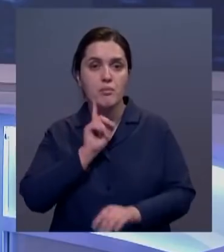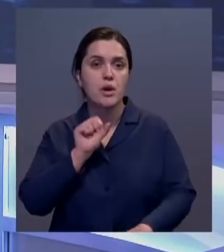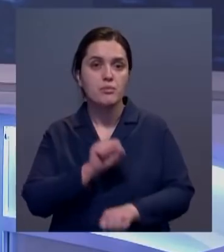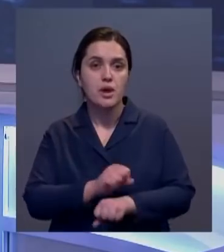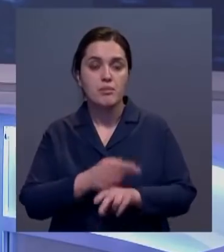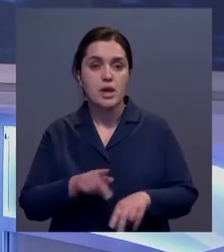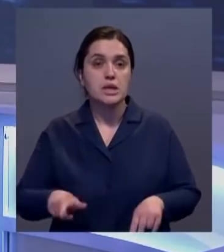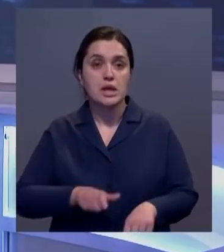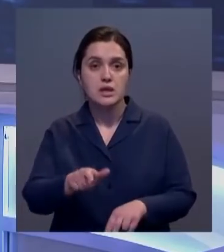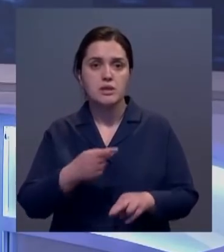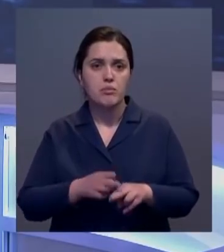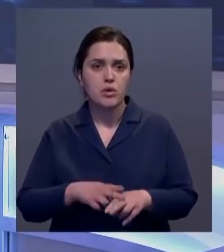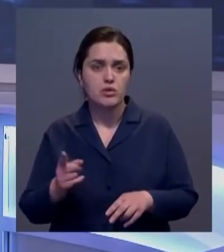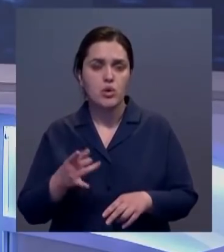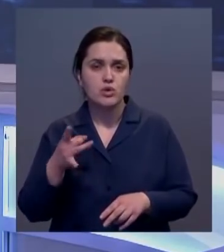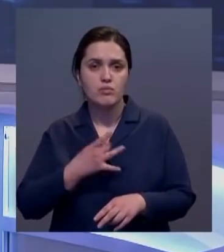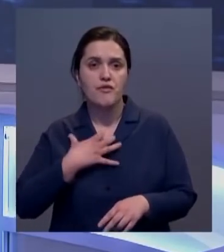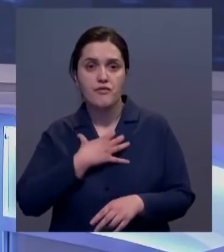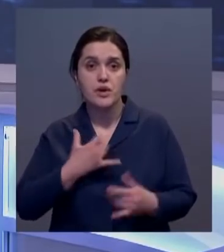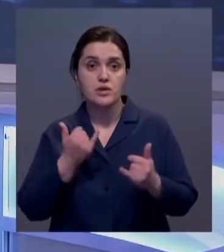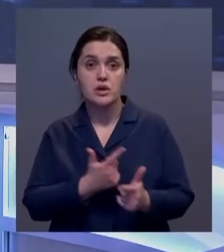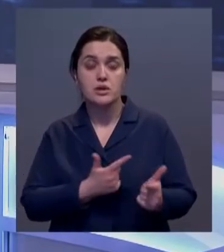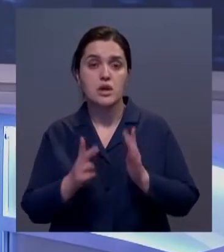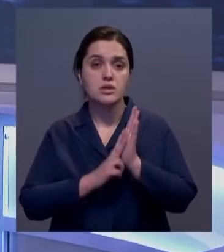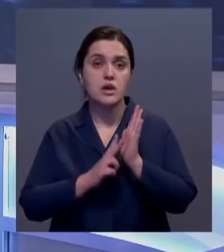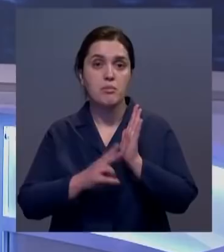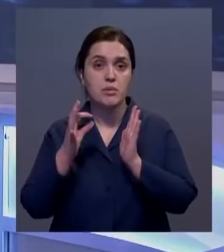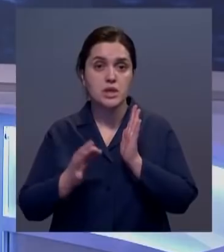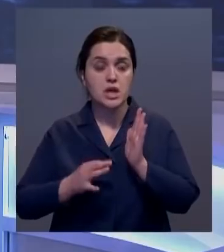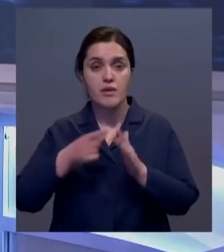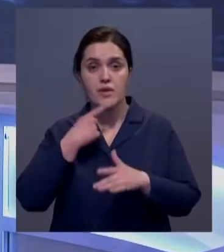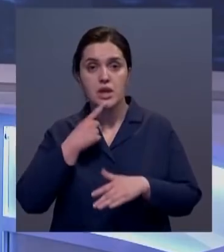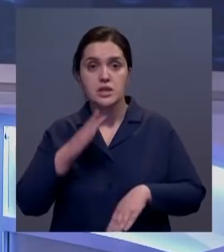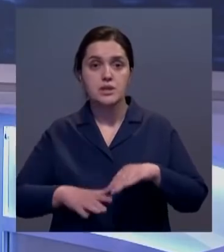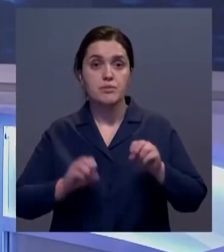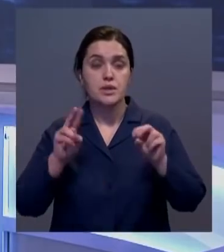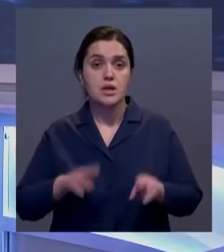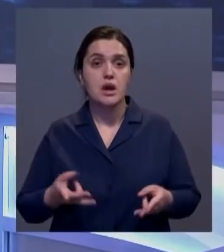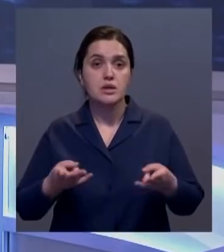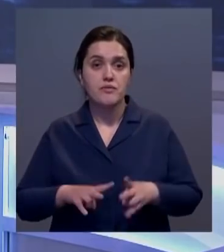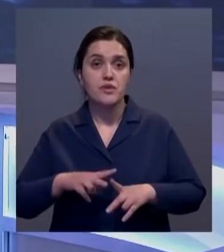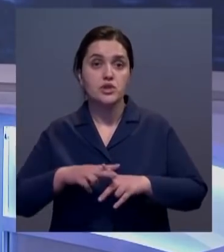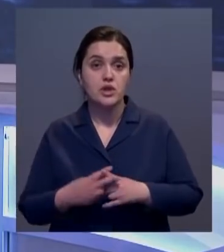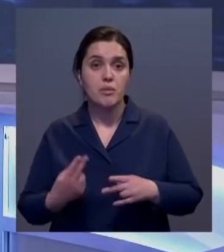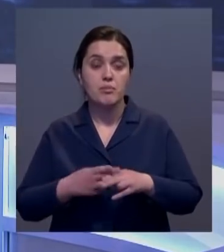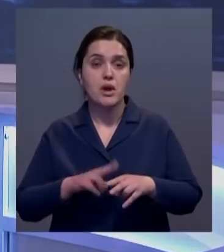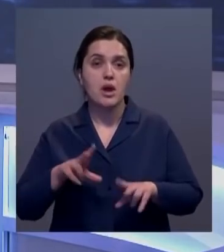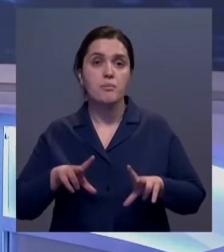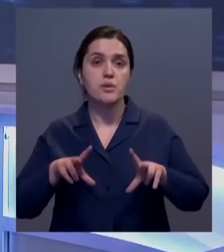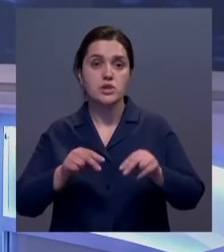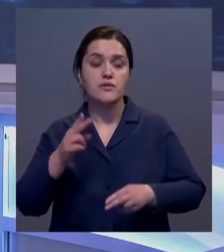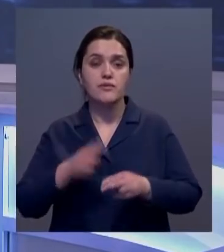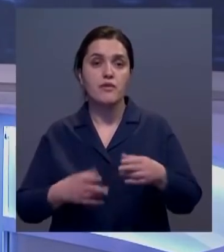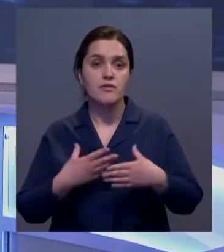приостановлены. Трасса республиканского значения сегодня готова на 70%, говорят специалисты. Оставшуюся часть дороги строители